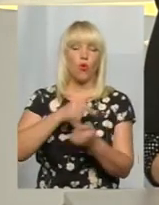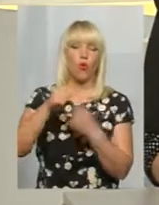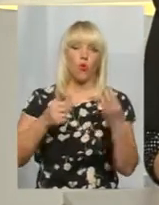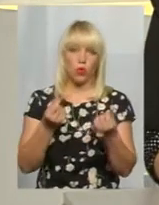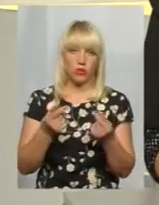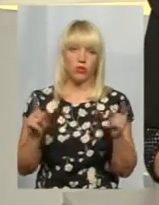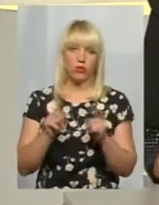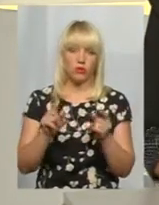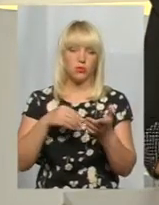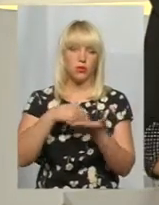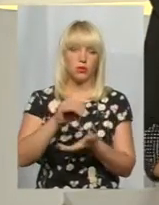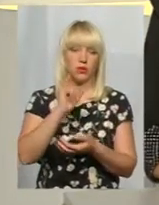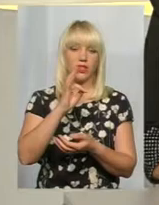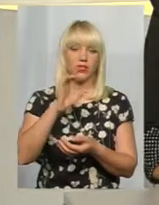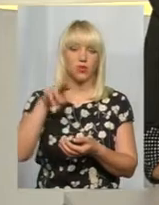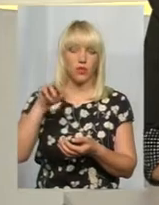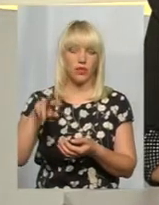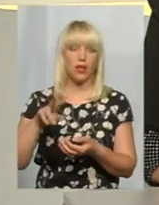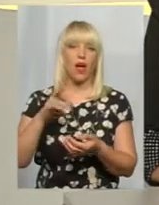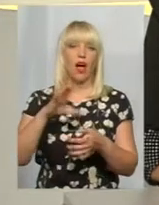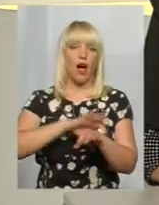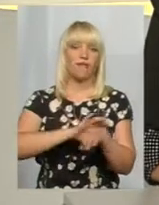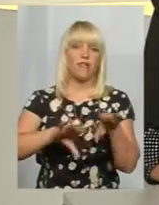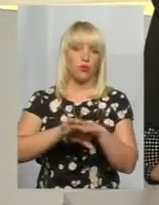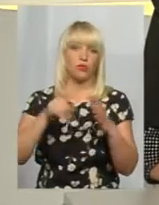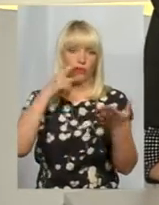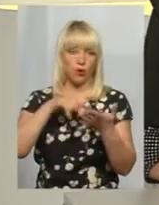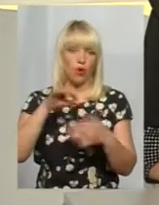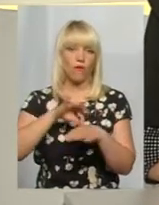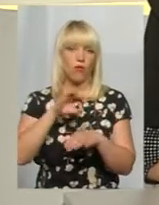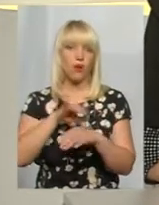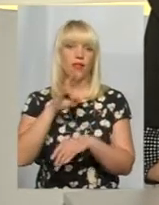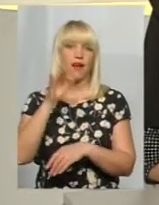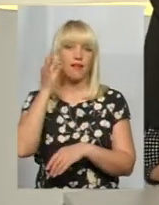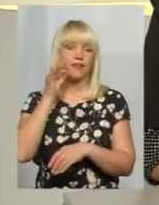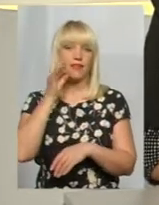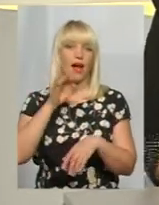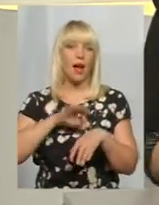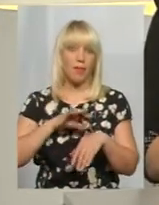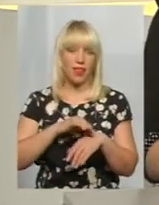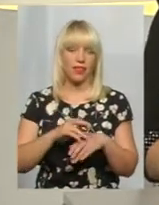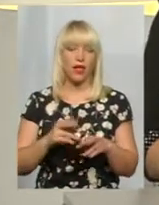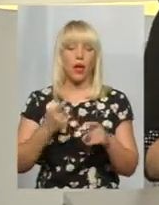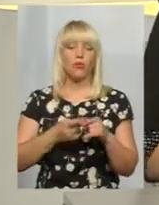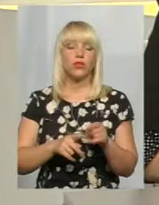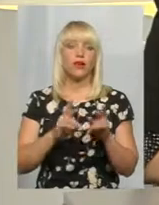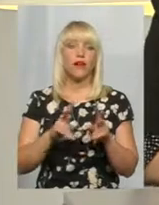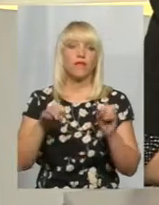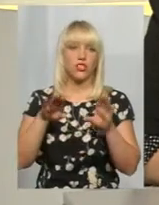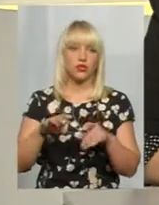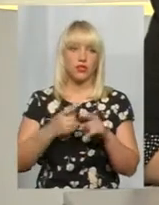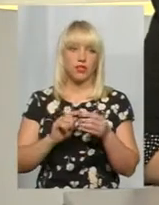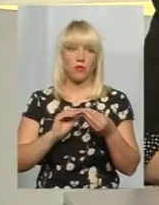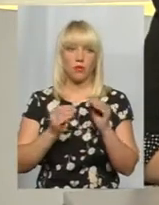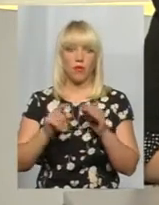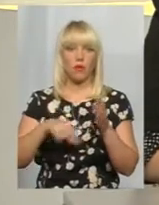обсязі, а в заручниках цієї ситуації опинились хворі на діабет. Отож, про те, як вирішується ця проблема